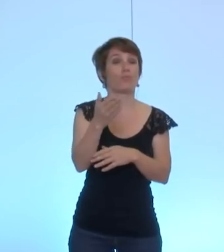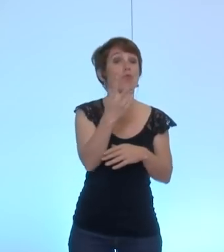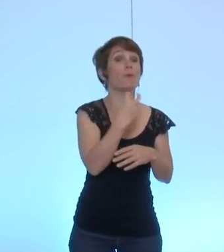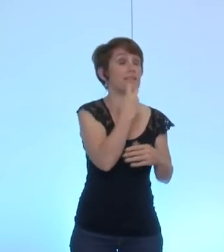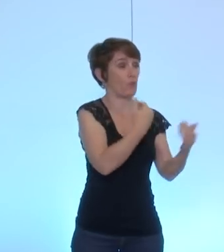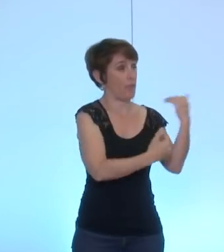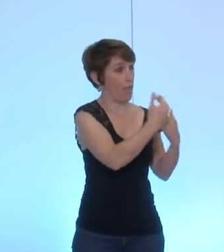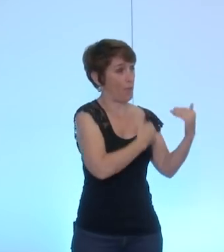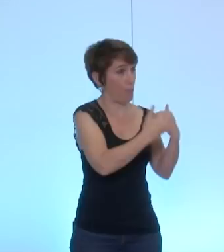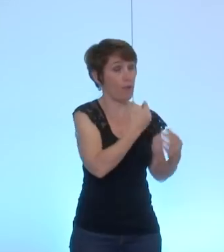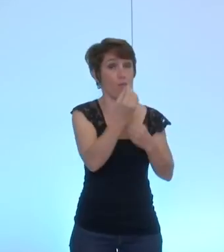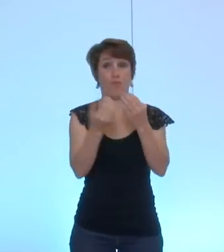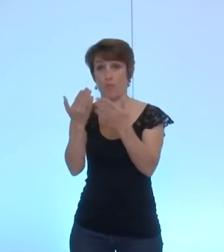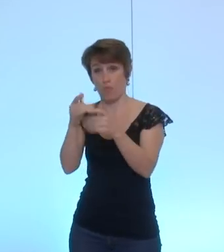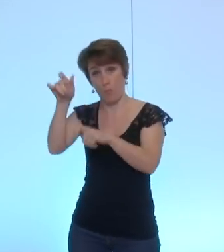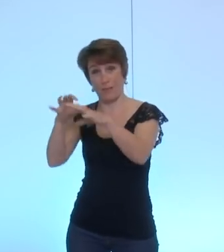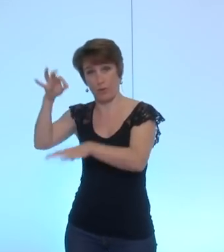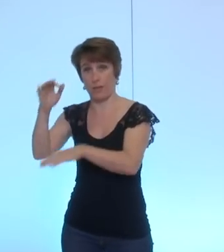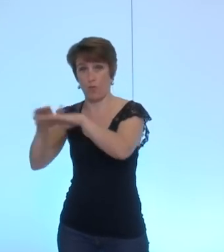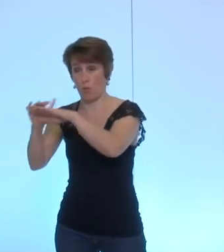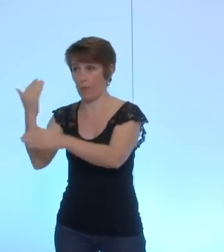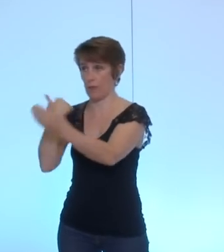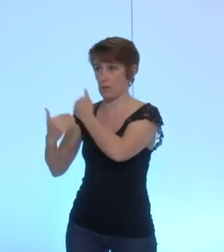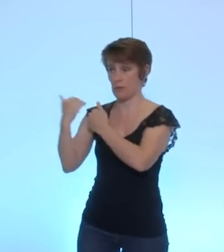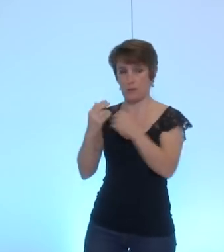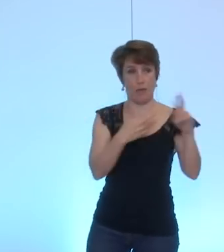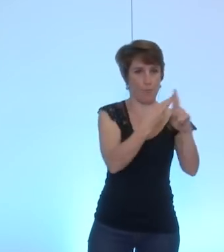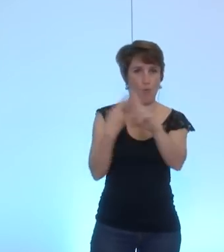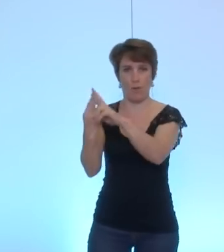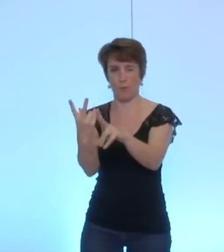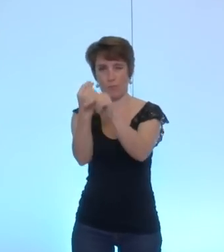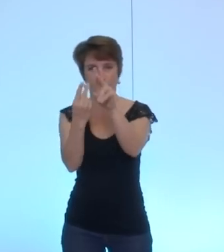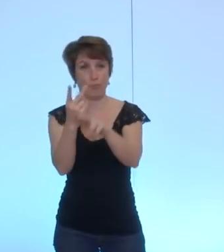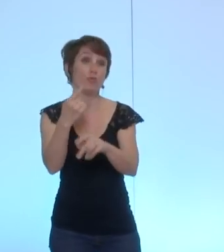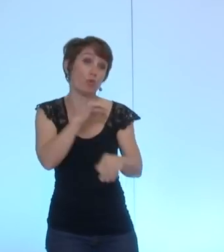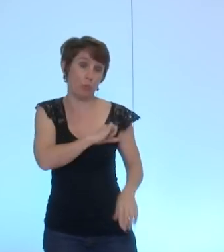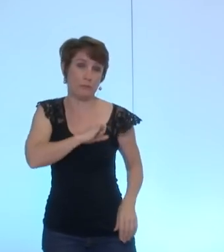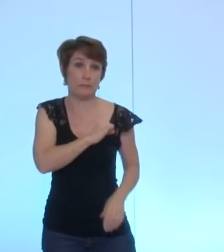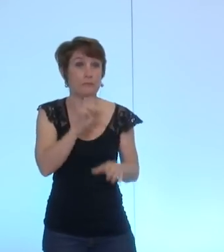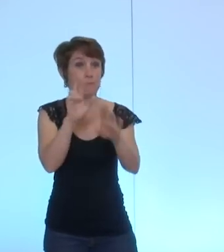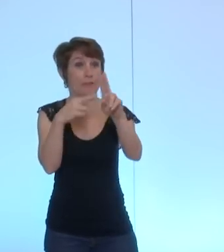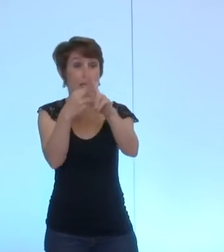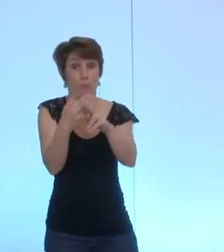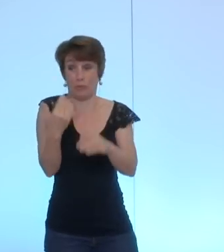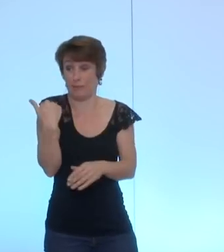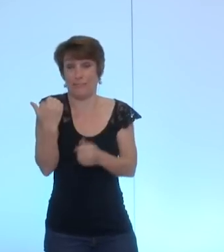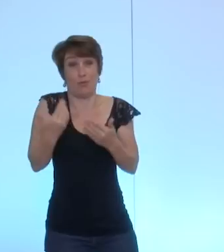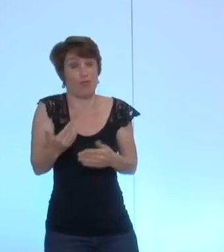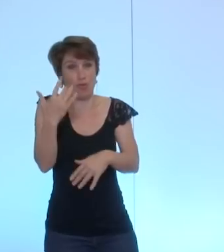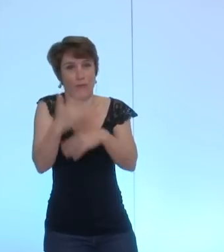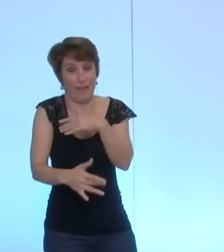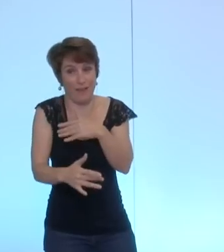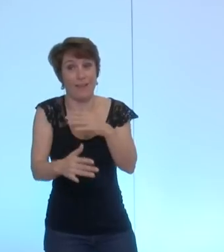et les situations politiques donc je m'excuse pour le retard de cette réponse qui est arrivée effectivement aujourd'hui et qui du coup